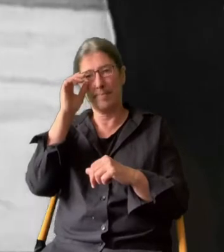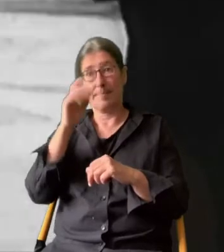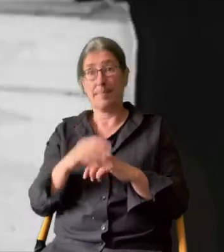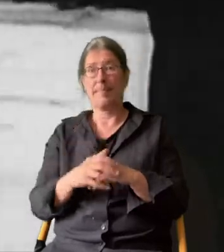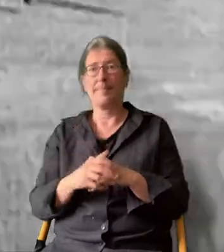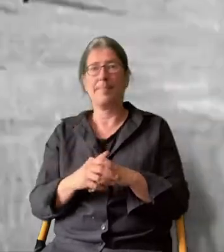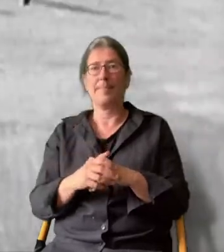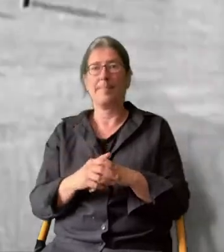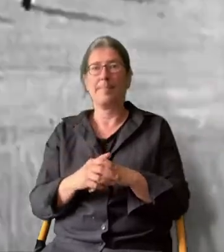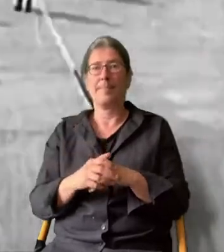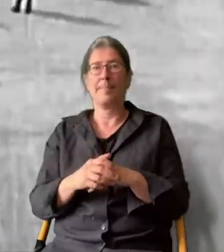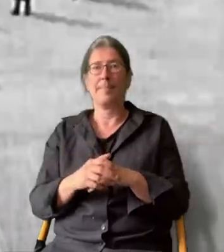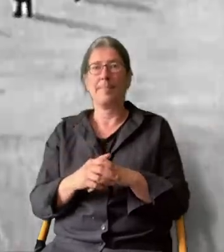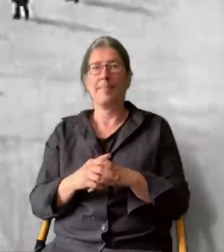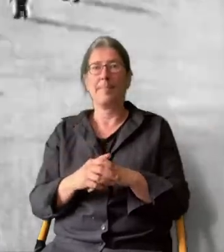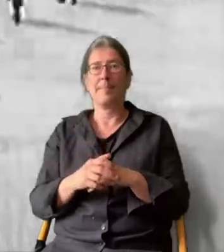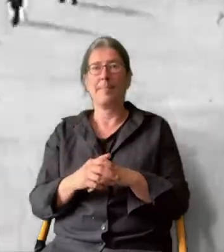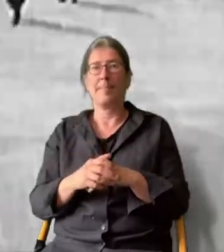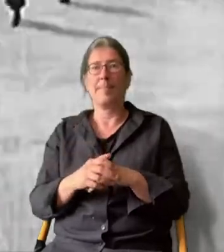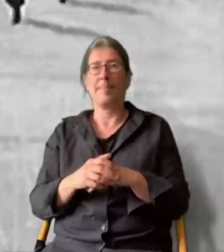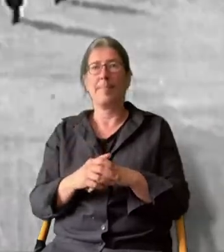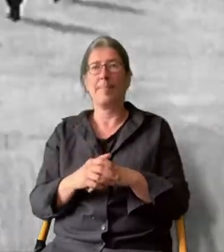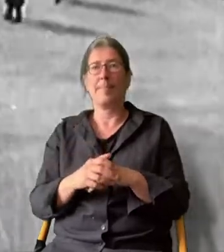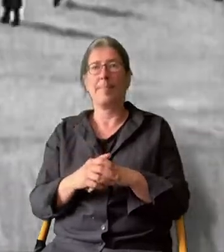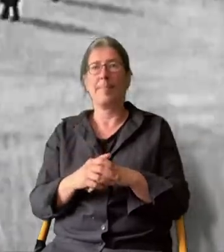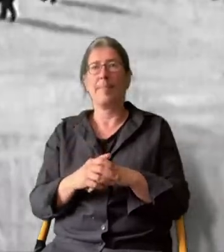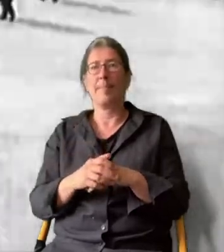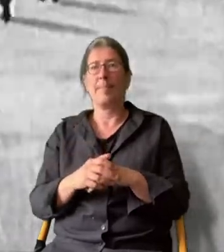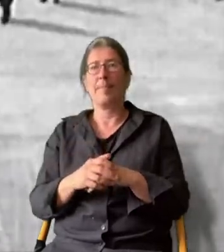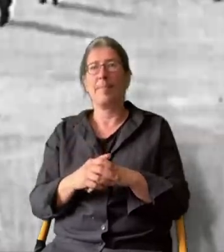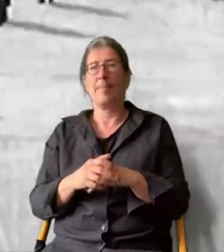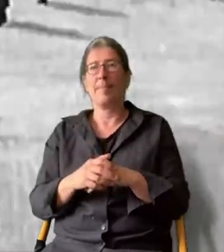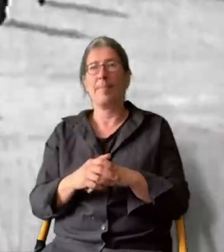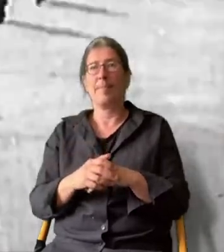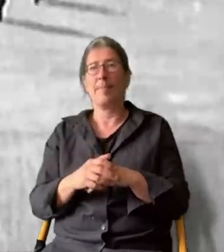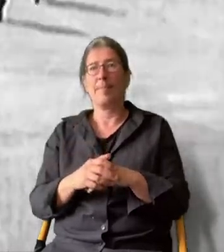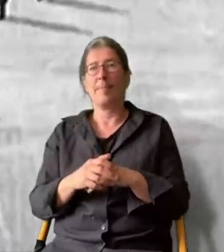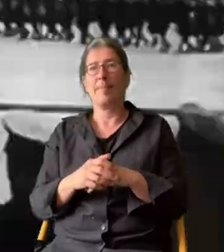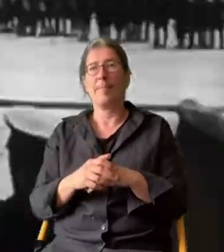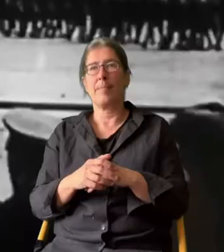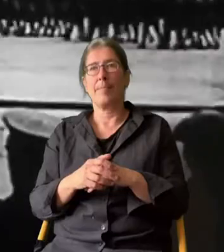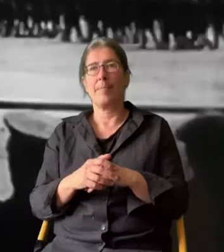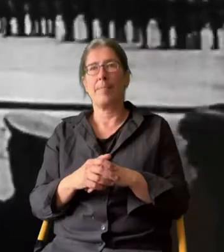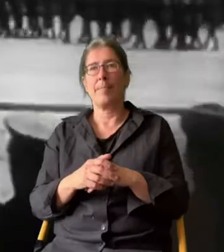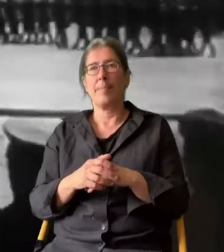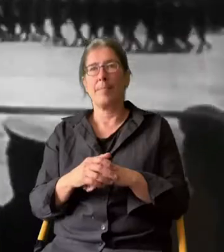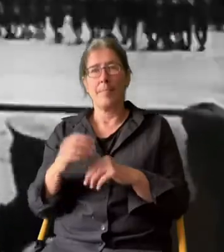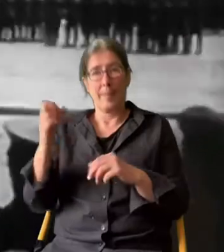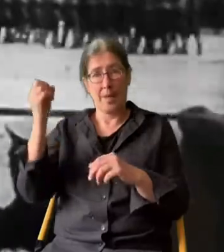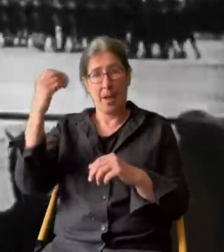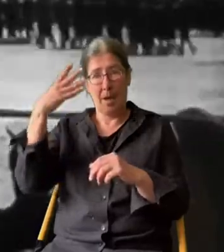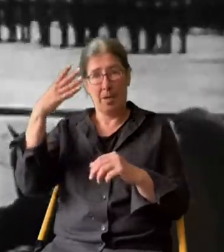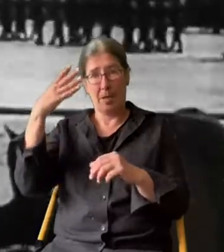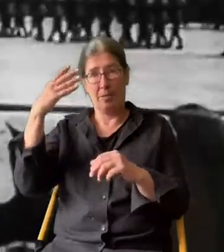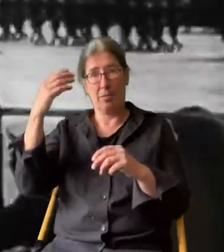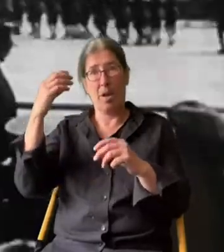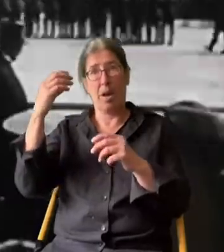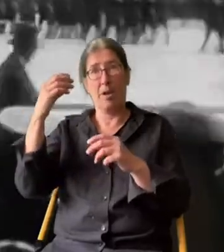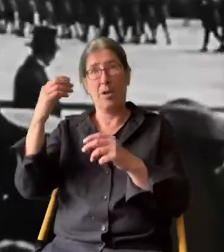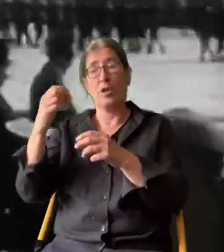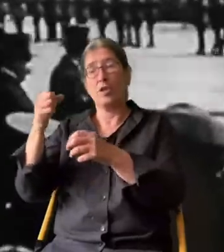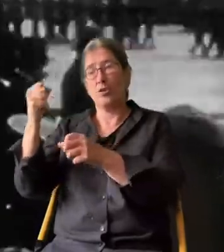Aus den umflurten, gläsernen Hauben der Laternen, die auf